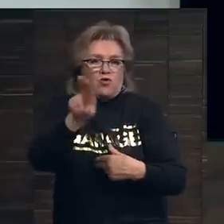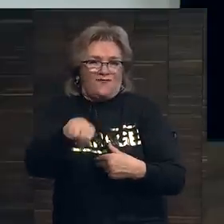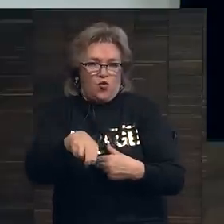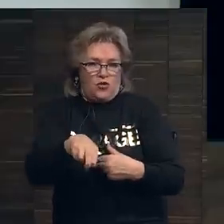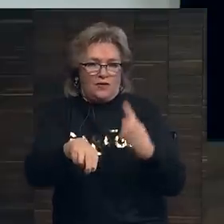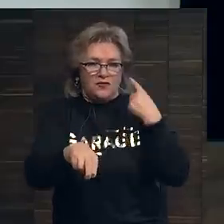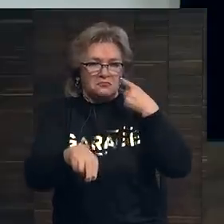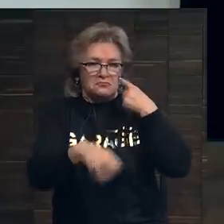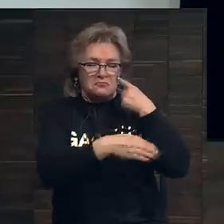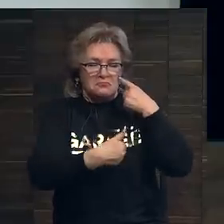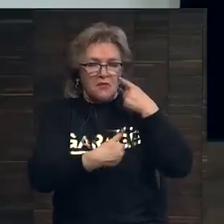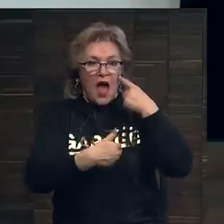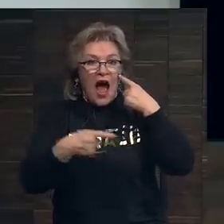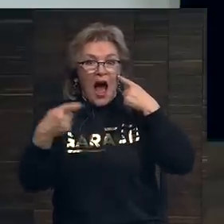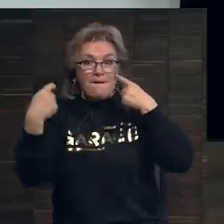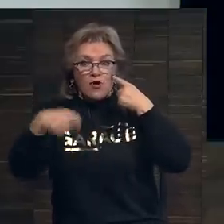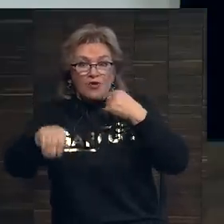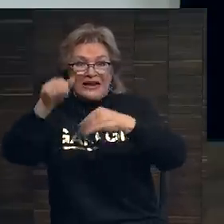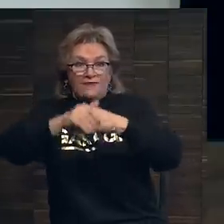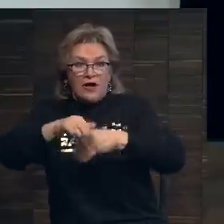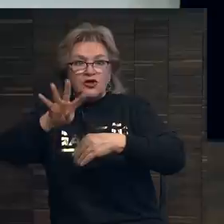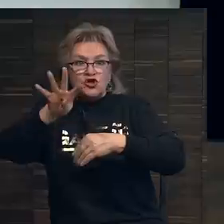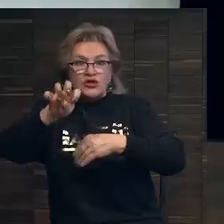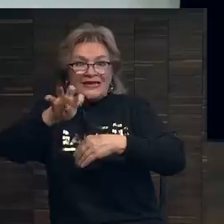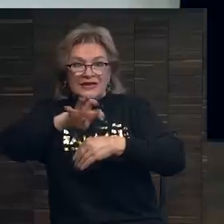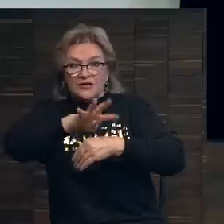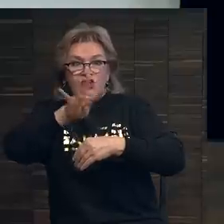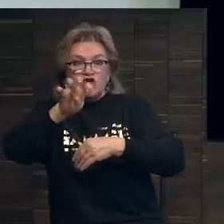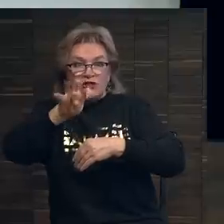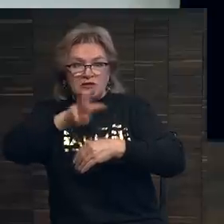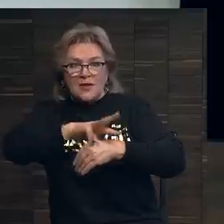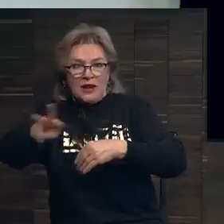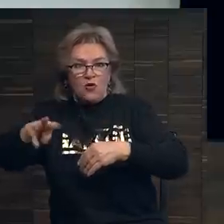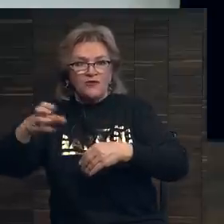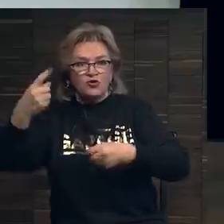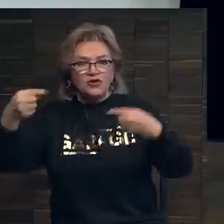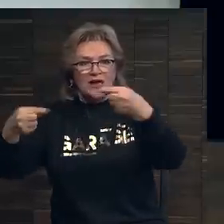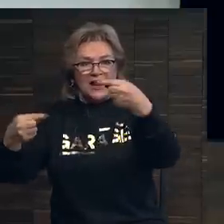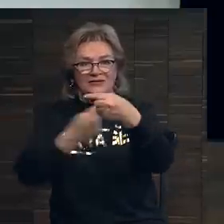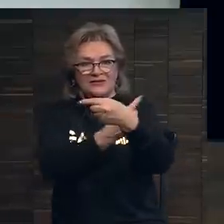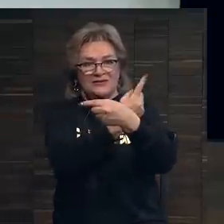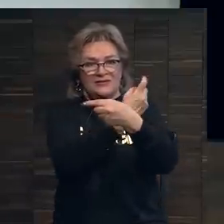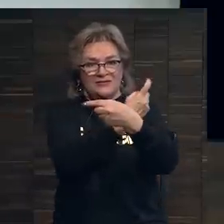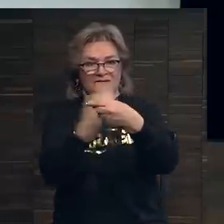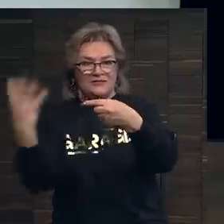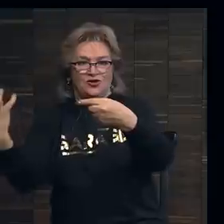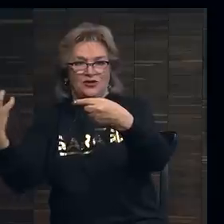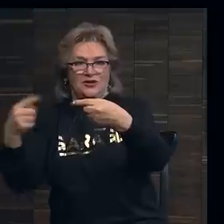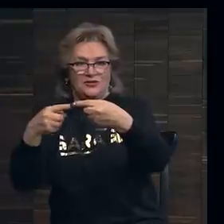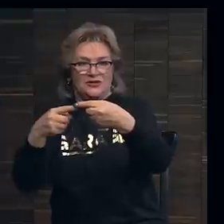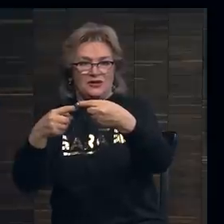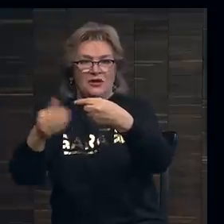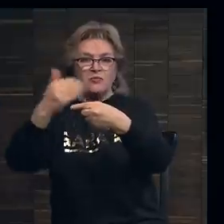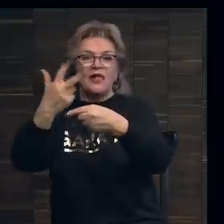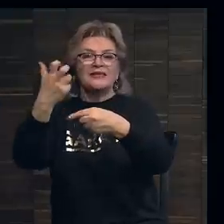я могу судить, продали картину за четыре сотни миллионов, то есть разница между суммой гарантии и итоговой